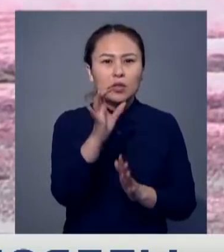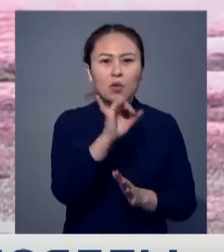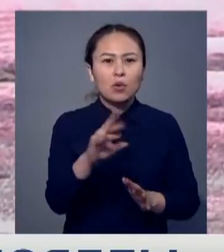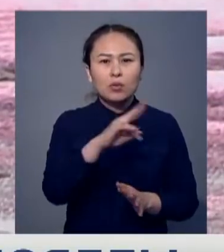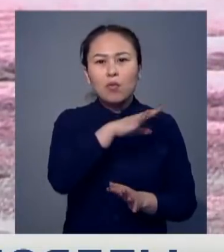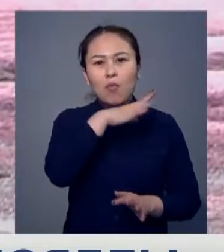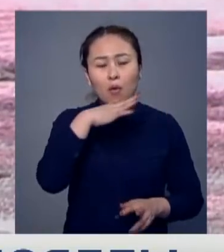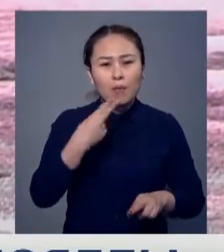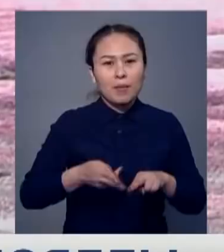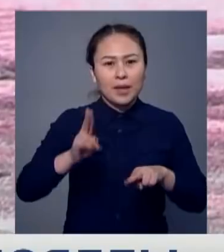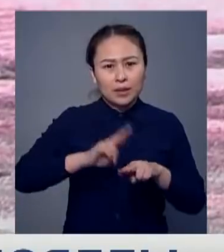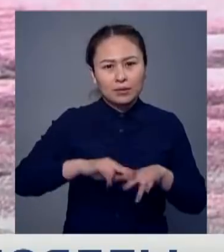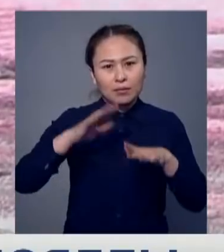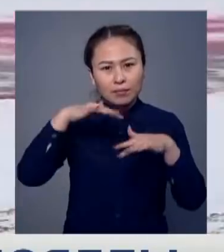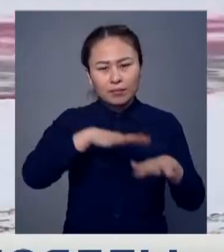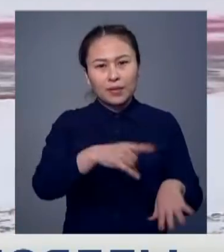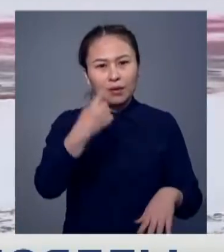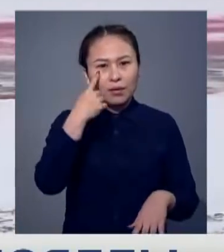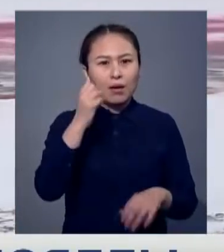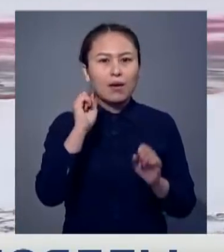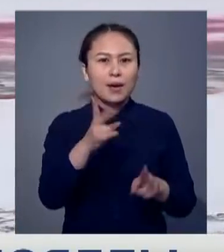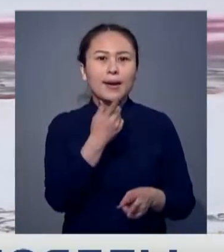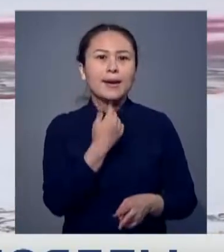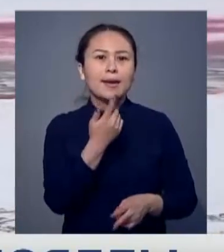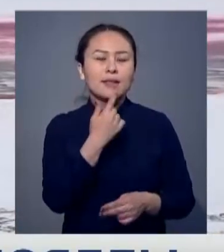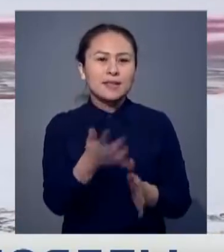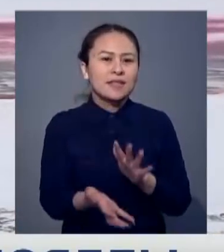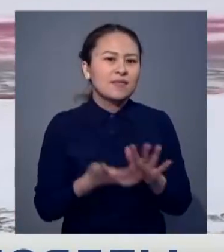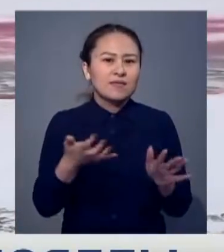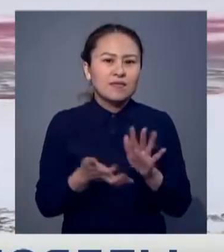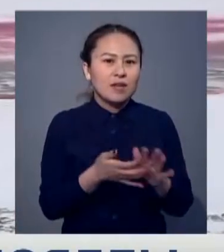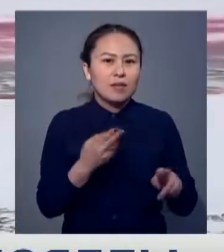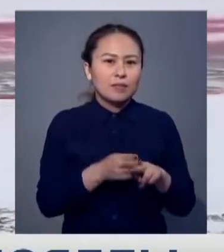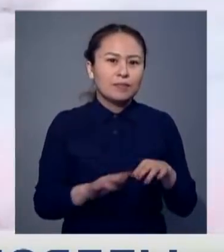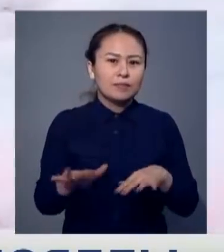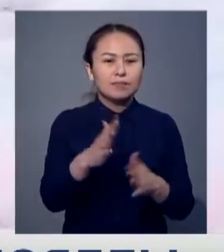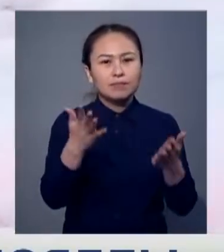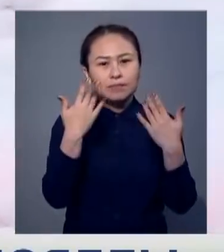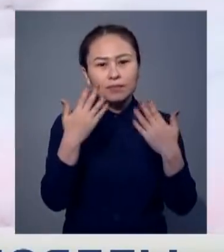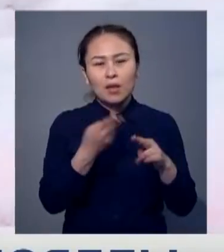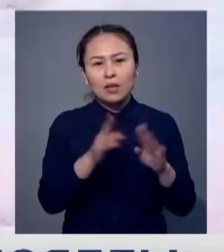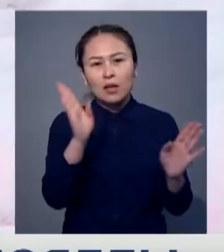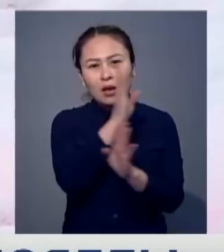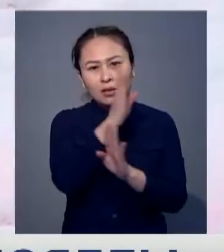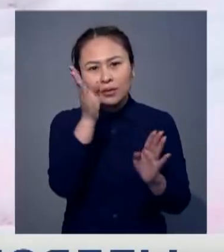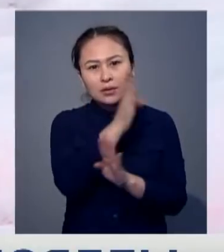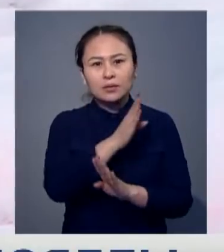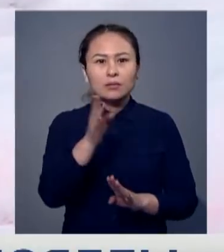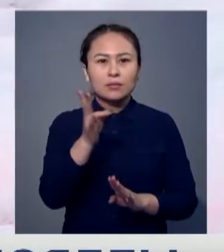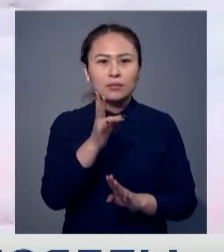йот көп болады екен. Сондықта мамандар йот жетіспейтін жандар үшін жағалауда тұнығып, тазау амен